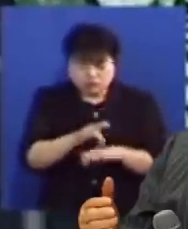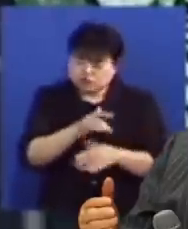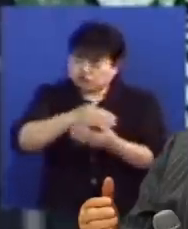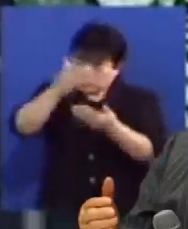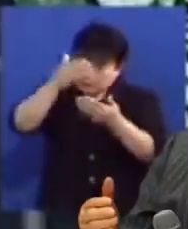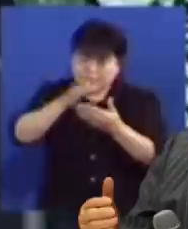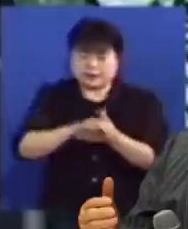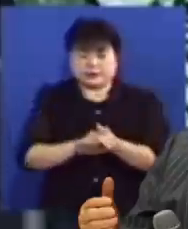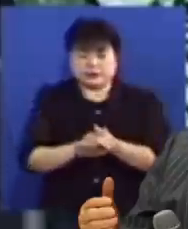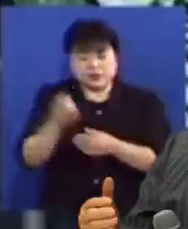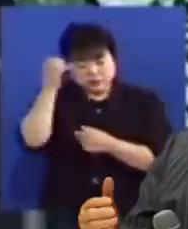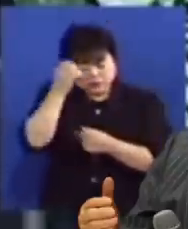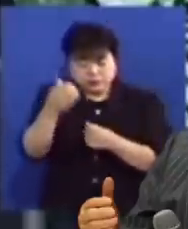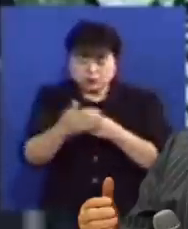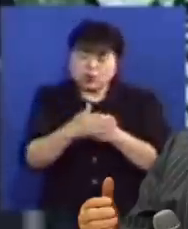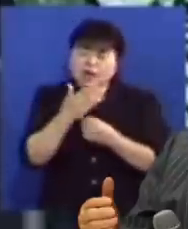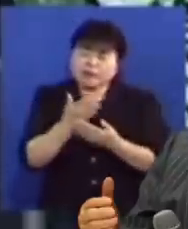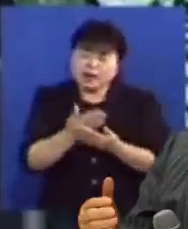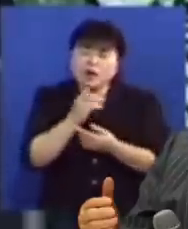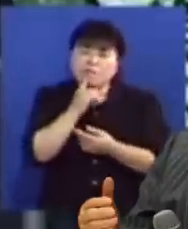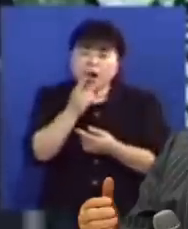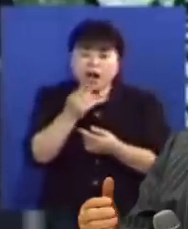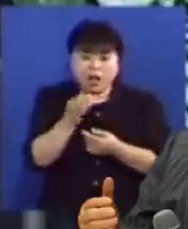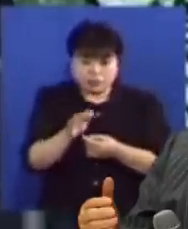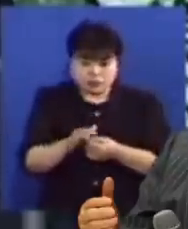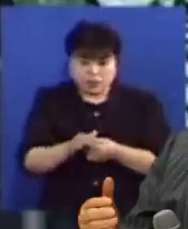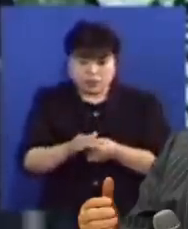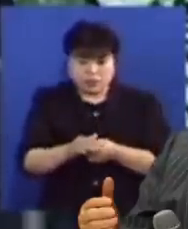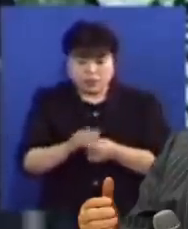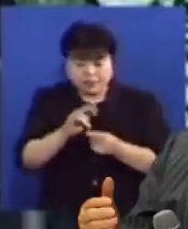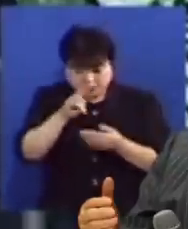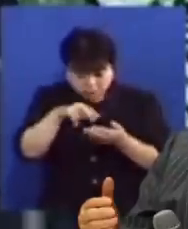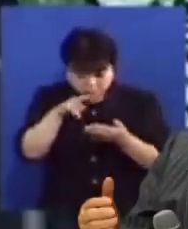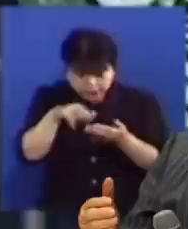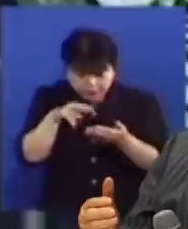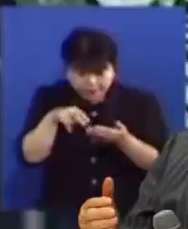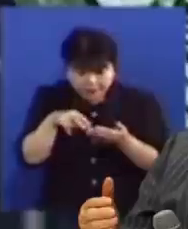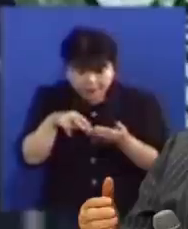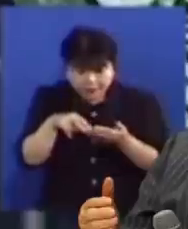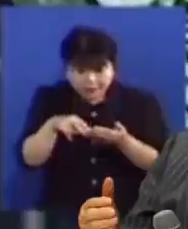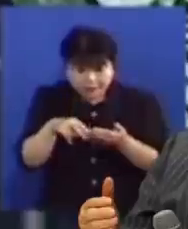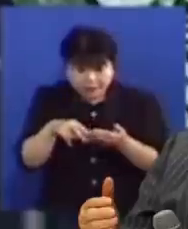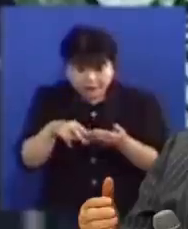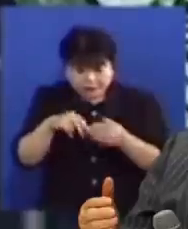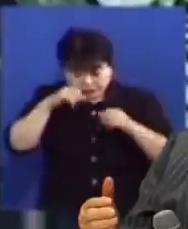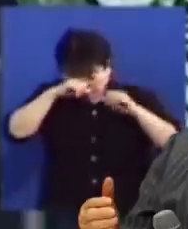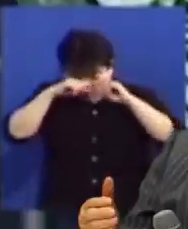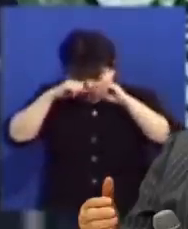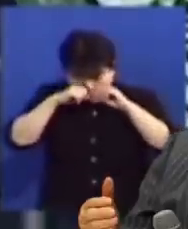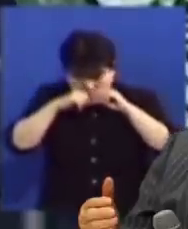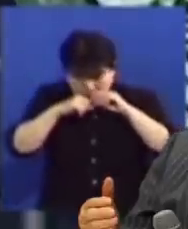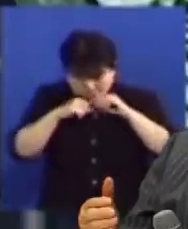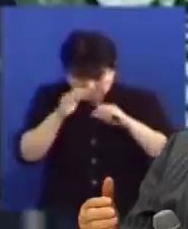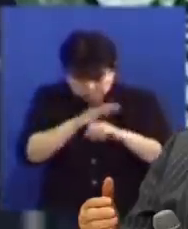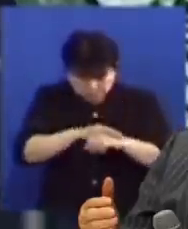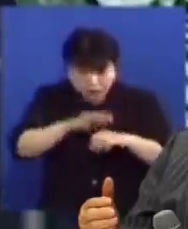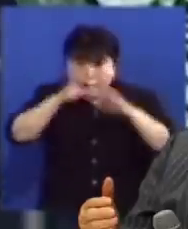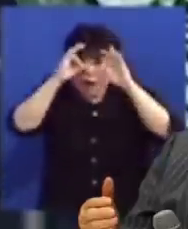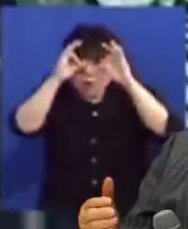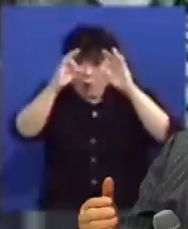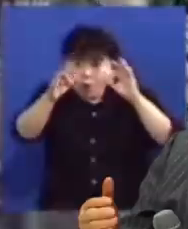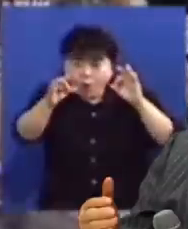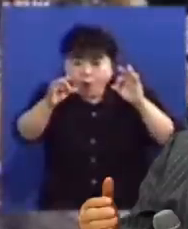쫓아내고 성경이 도와달라고 하고 난 다음 그 다음 성경을 읽으니까 눈을 퍼비더니만 아 이래 잘 보이네